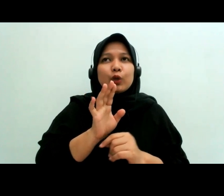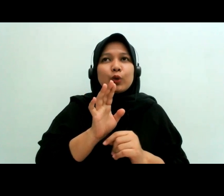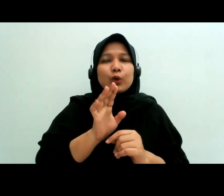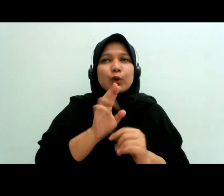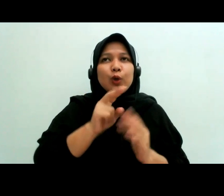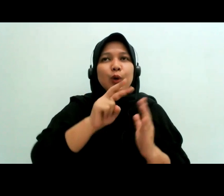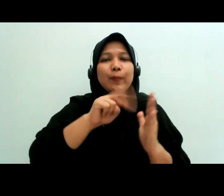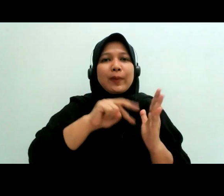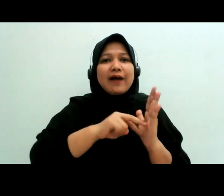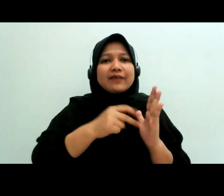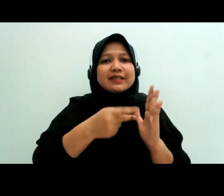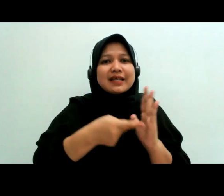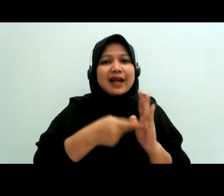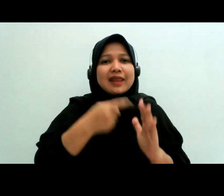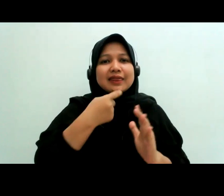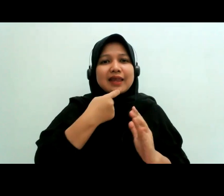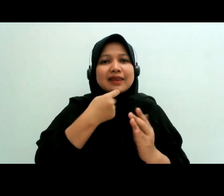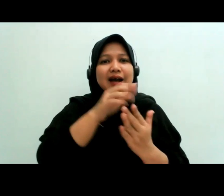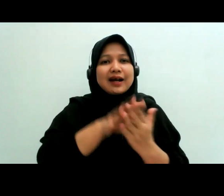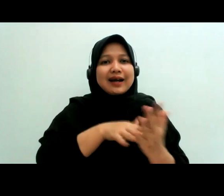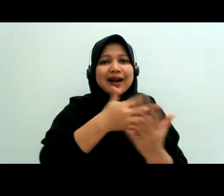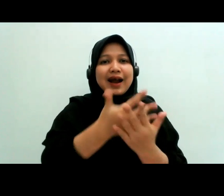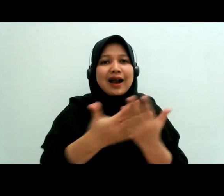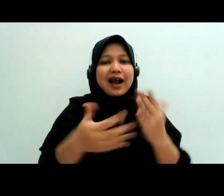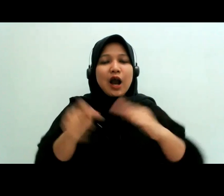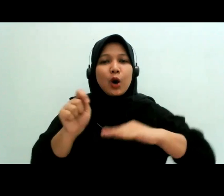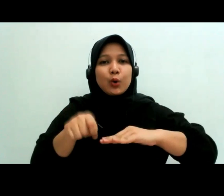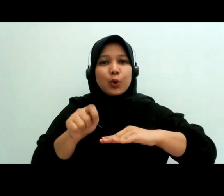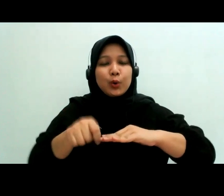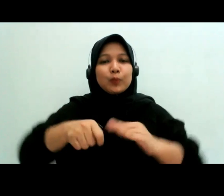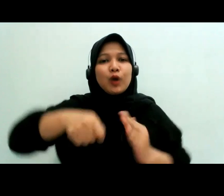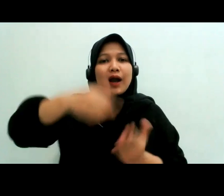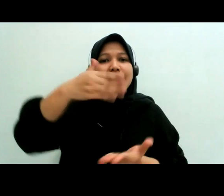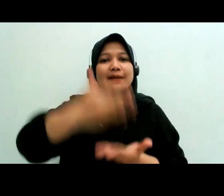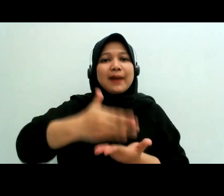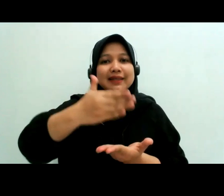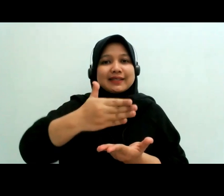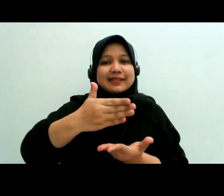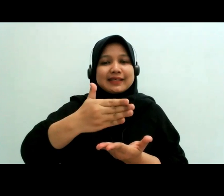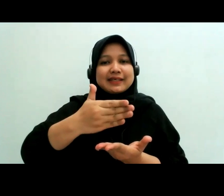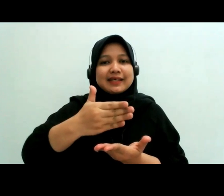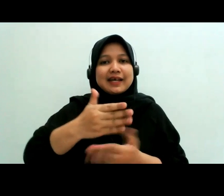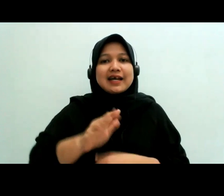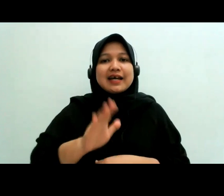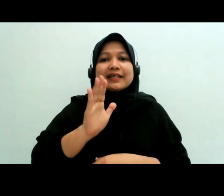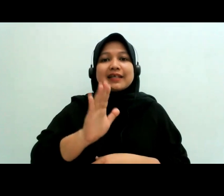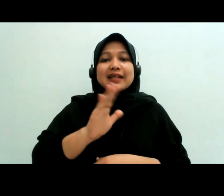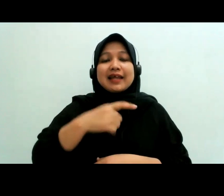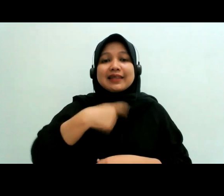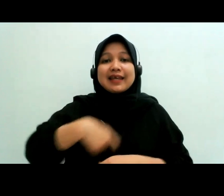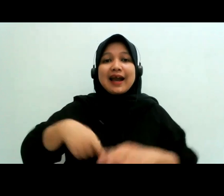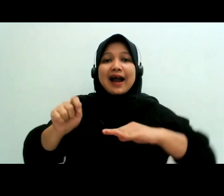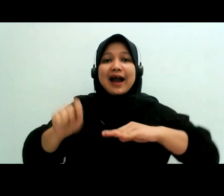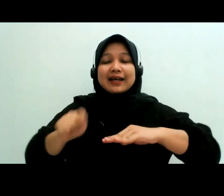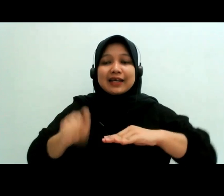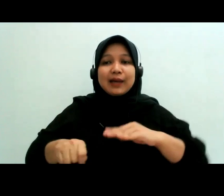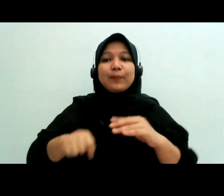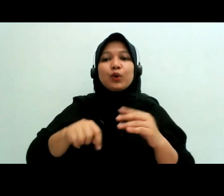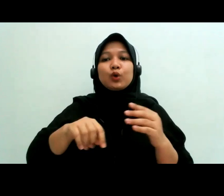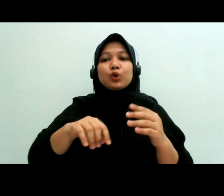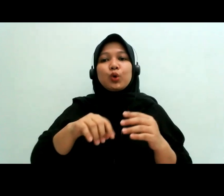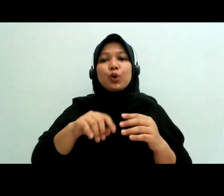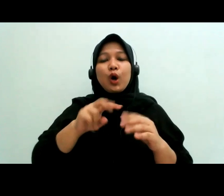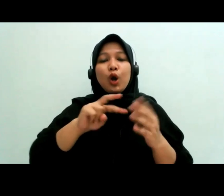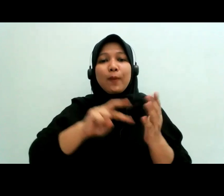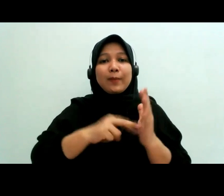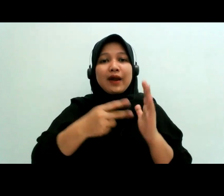dan itu yang membuat ruang penafsiran hakim menjadi sangat terbatas biasanya ya dalam suatu